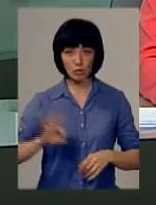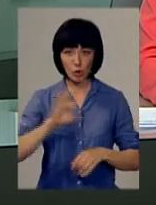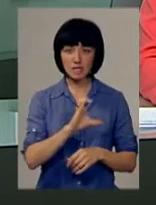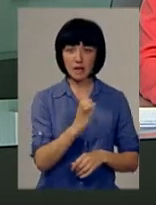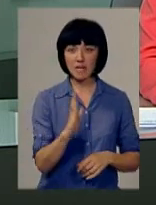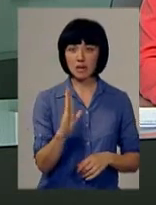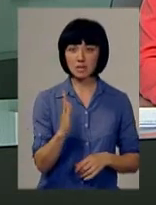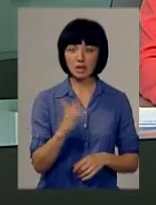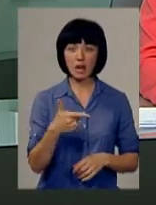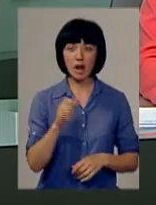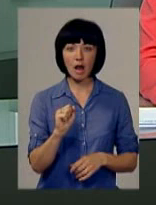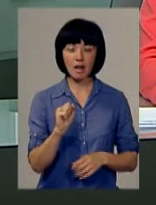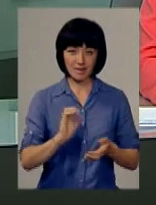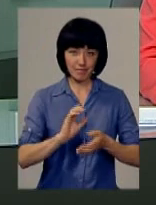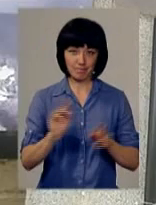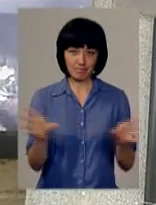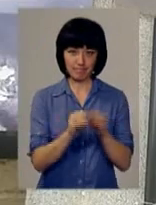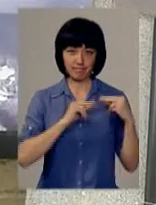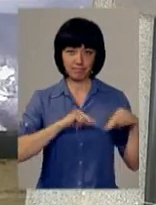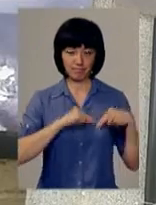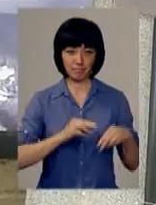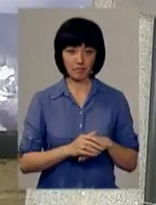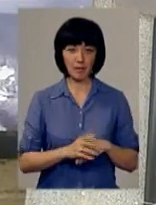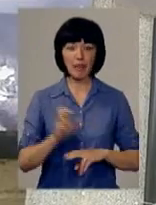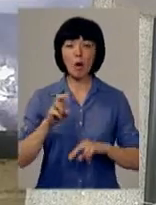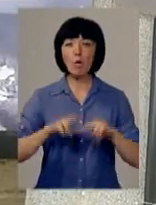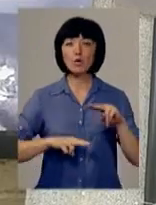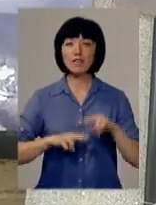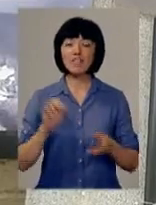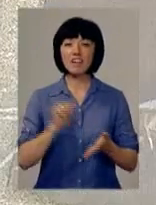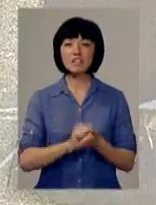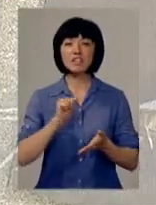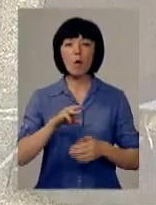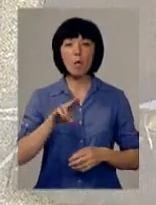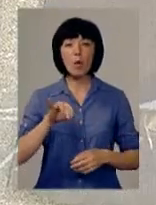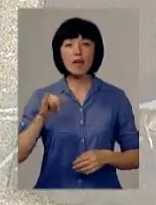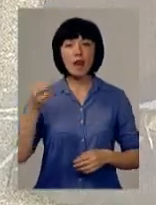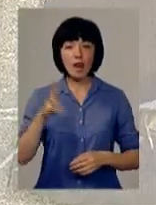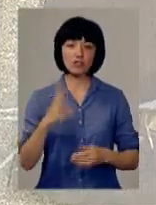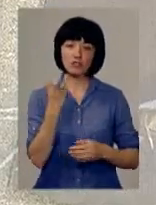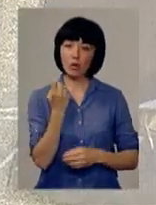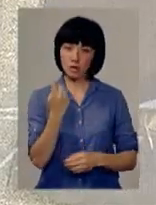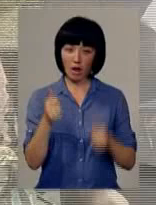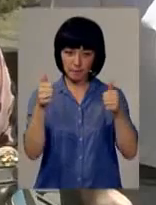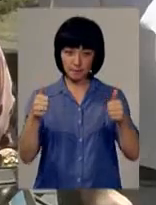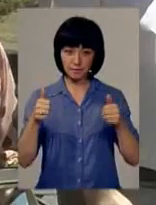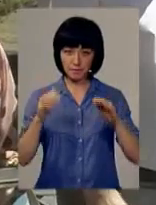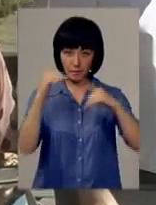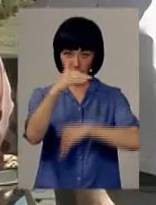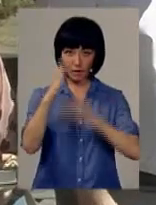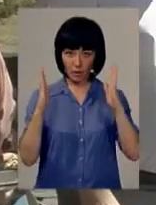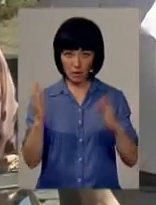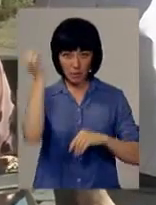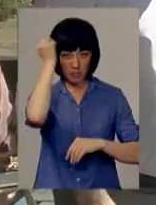Сергія Васильовича газетярі. На будівлі видавництва «Поділля» з'явилася ще одна меморіальна дошка. Саме тут і